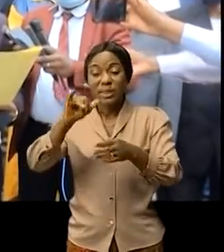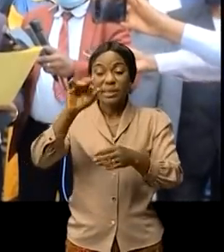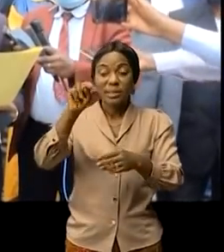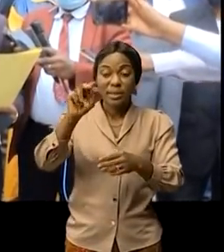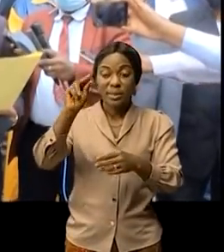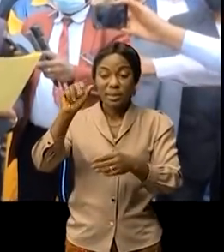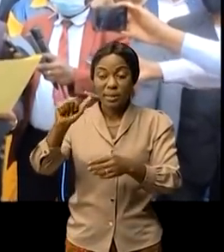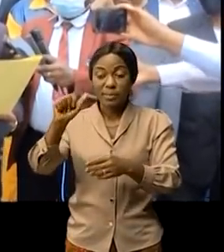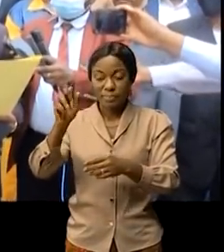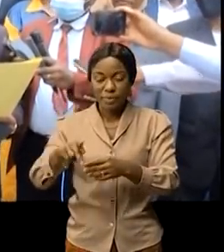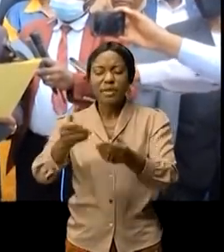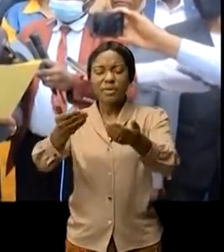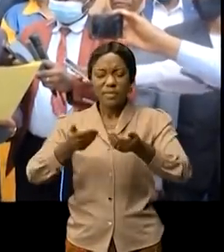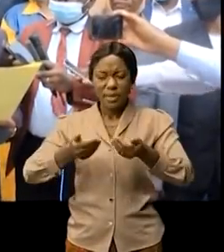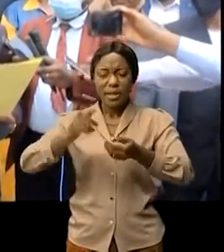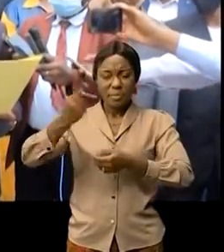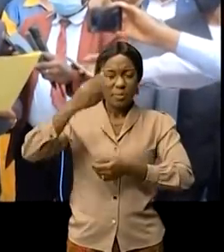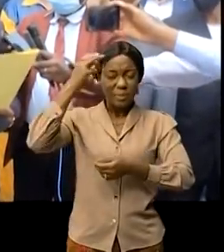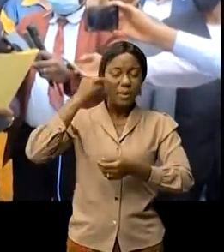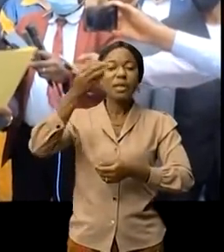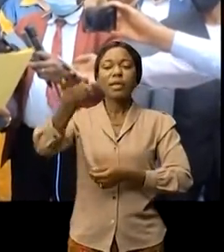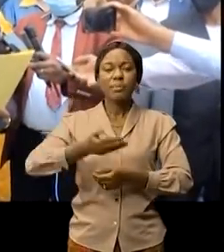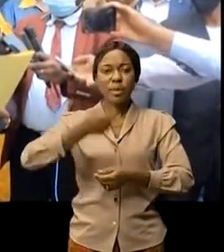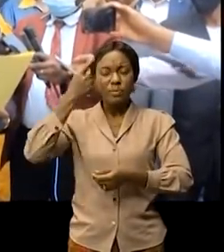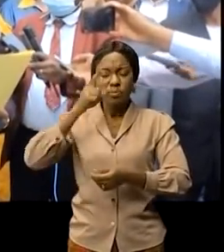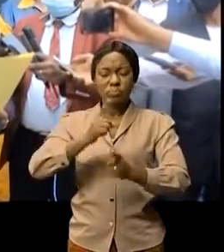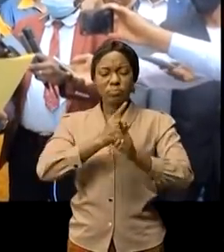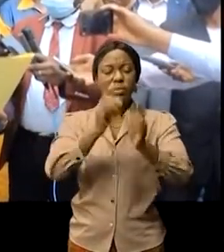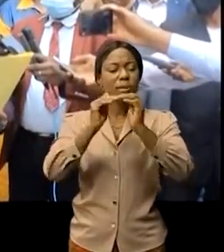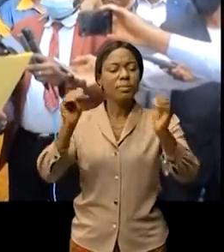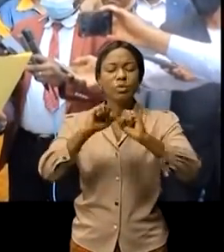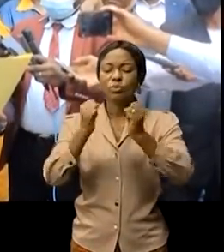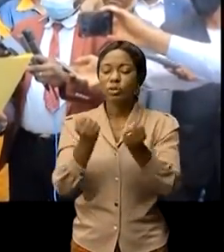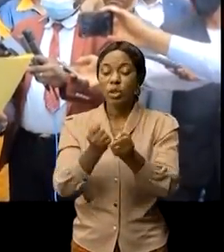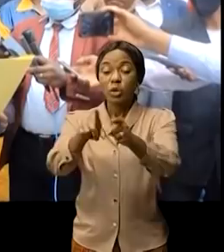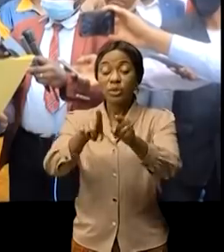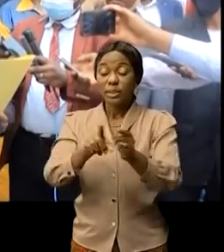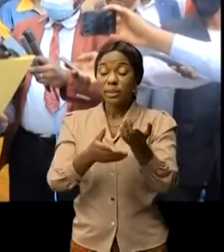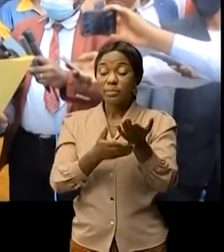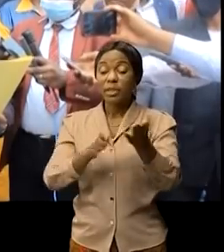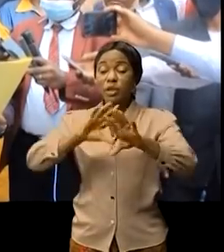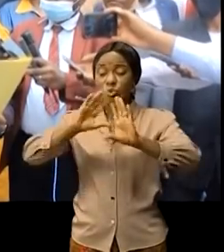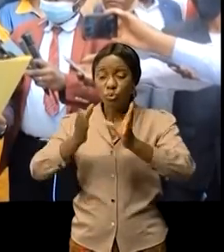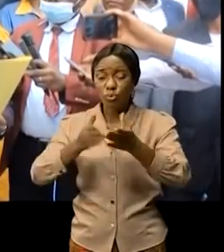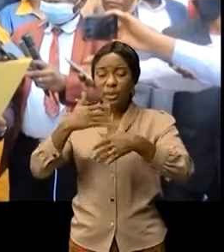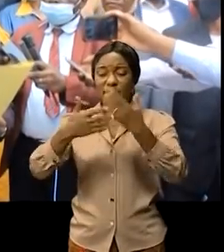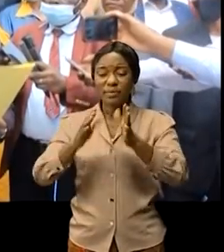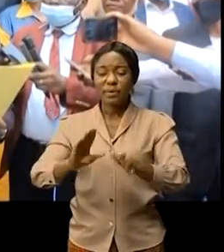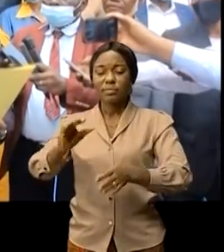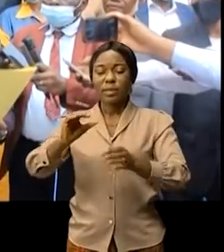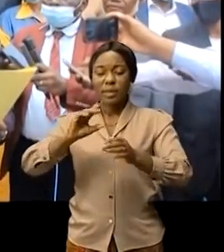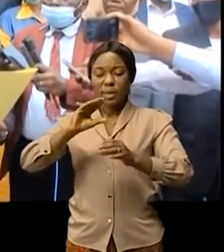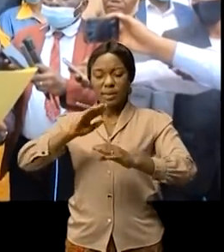d'être reçu par les premiers ministres pour sauvegarder la paix sociale et demande aux fonctionnaires un peu de patience